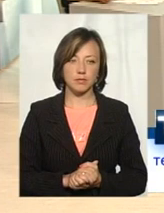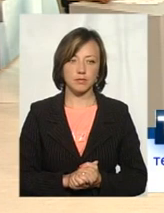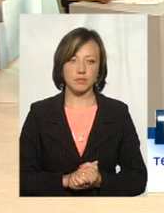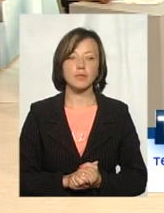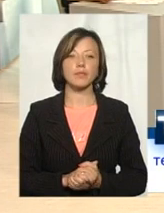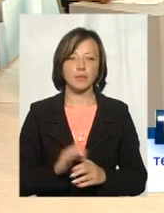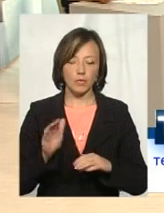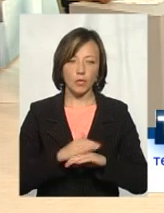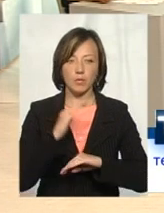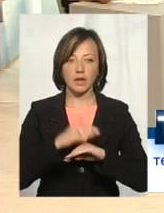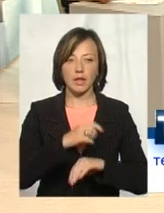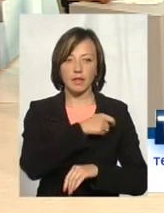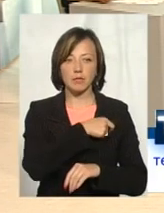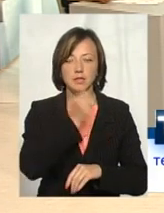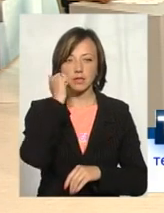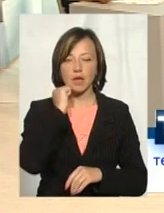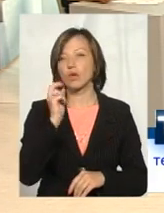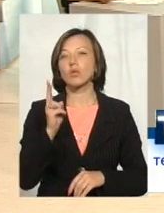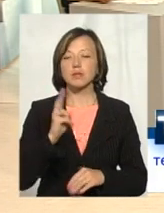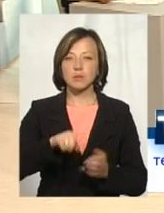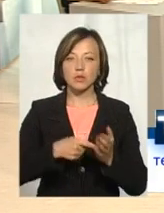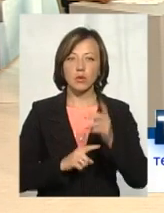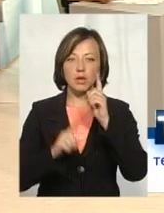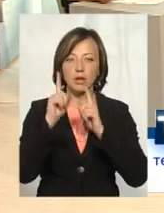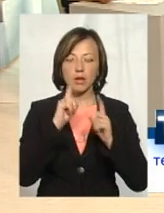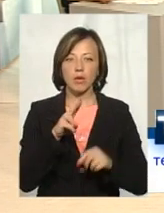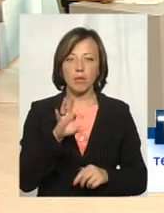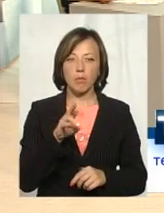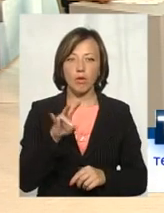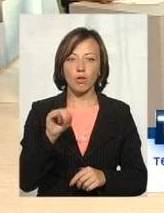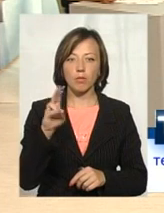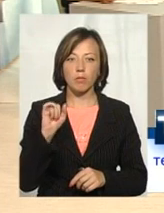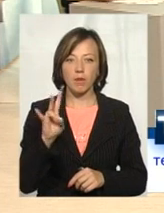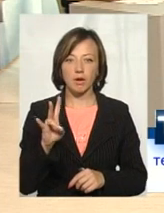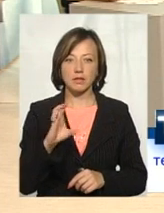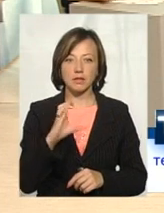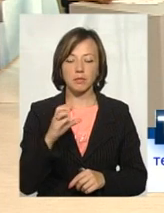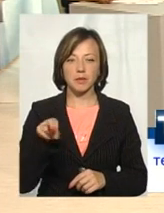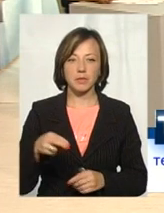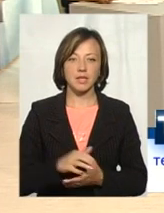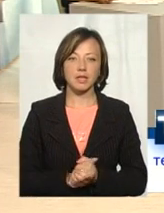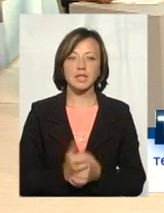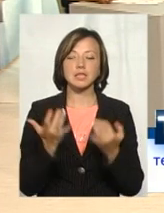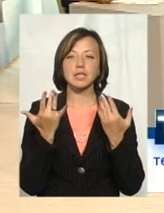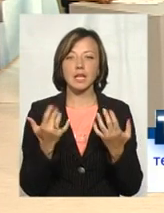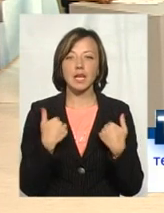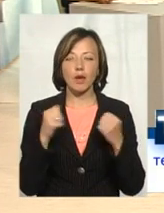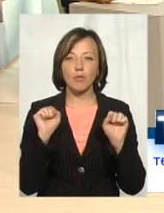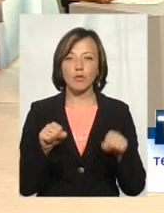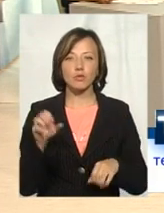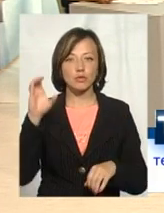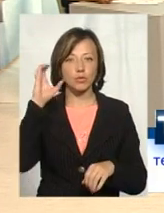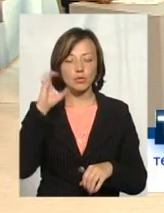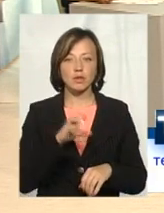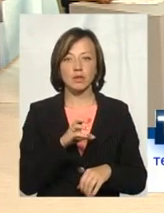Доброго вечора. Депутат Старко-Сетинівської міської ради полупан Степан Петрович. Скільки я можу слухати пана